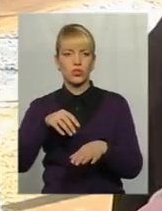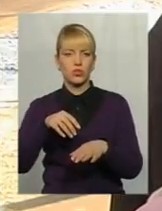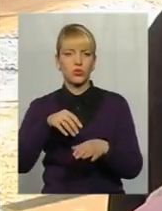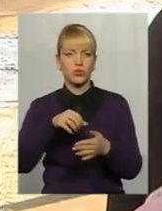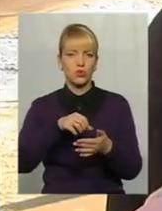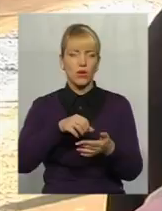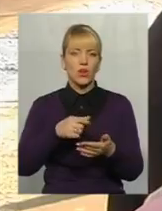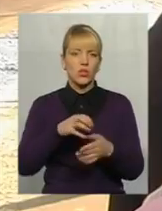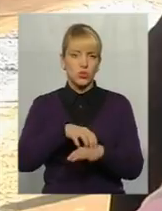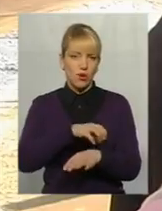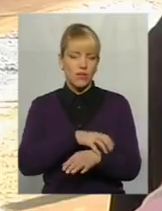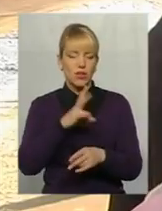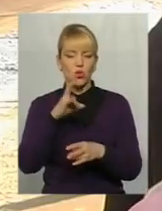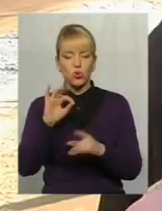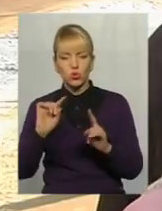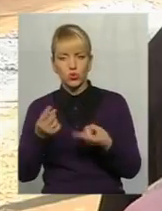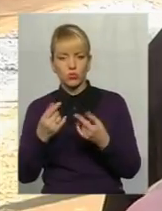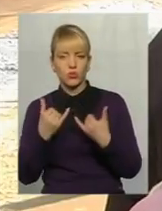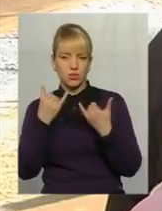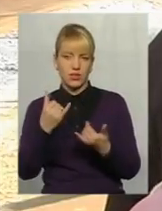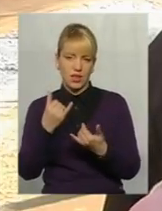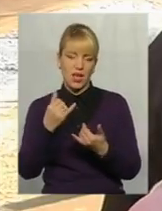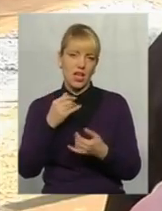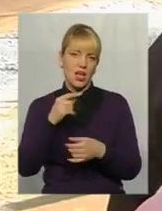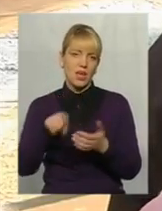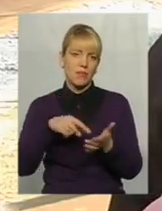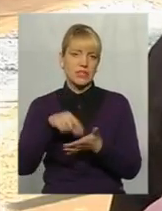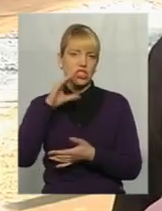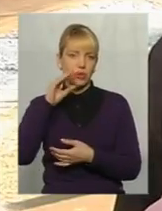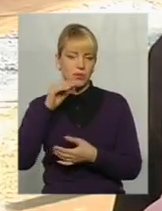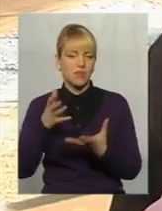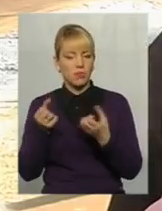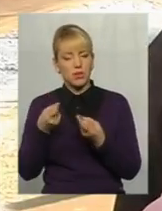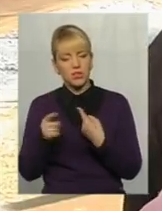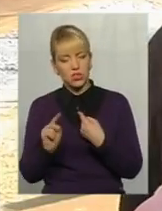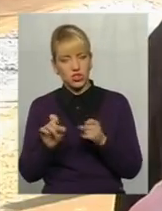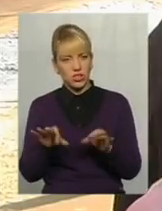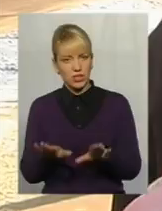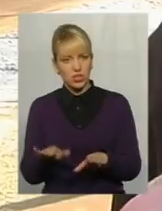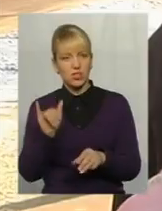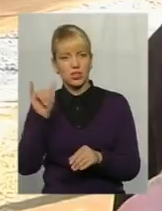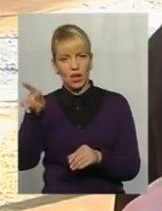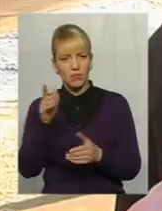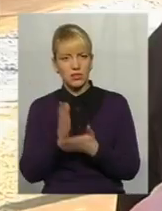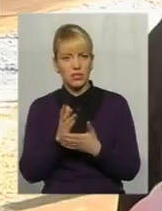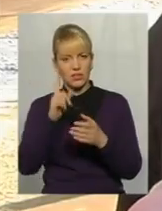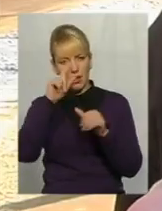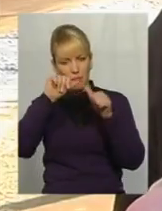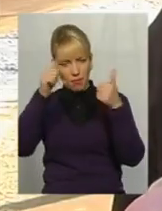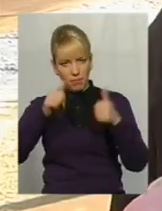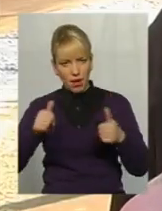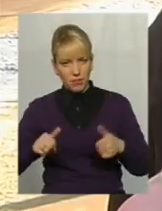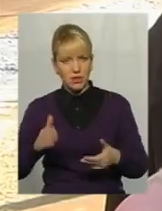державні органи для Шепетівки прийняли інше рішення і на сьогодні там і пам'ятник зберігається.